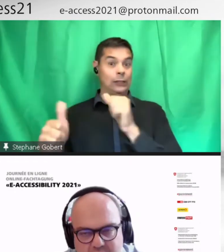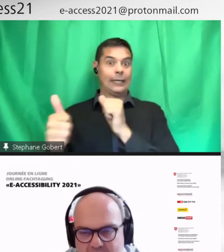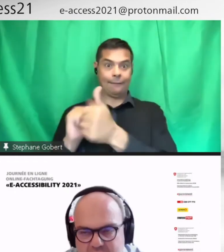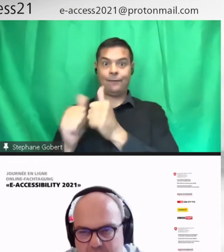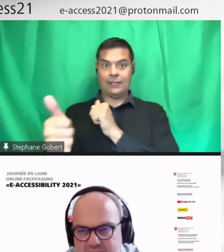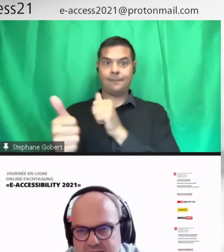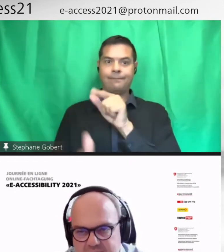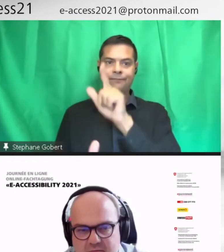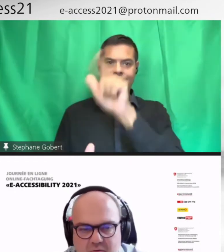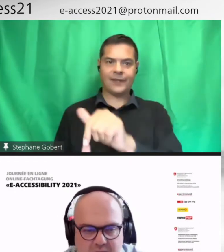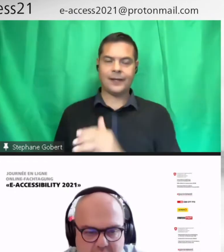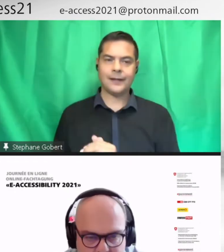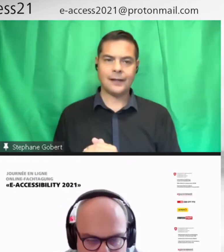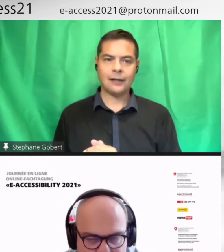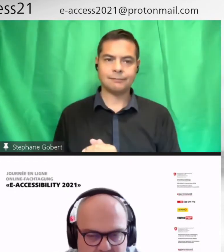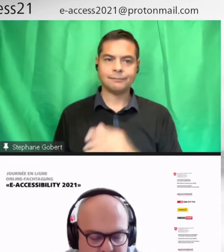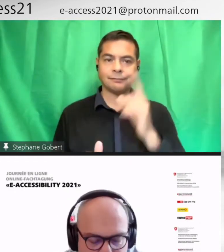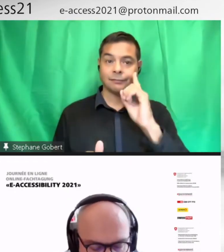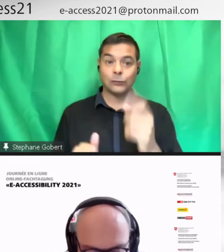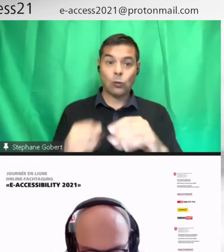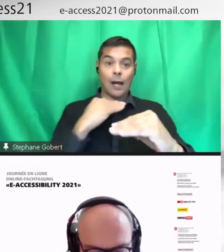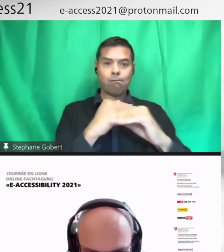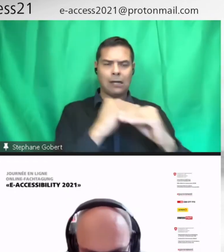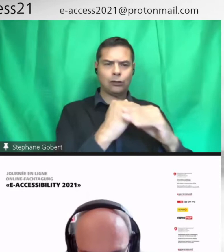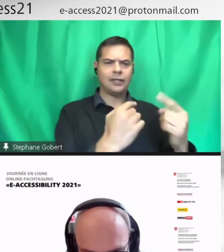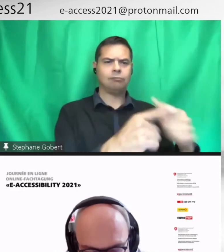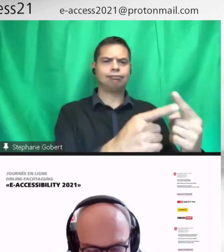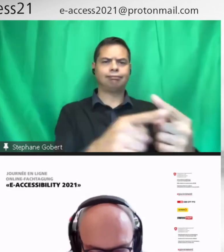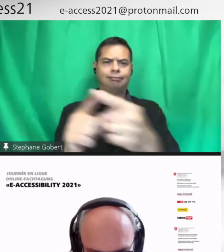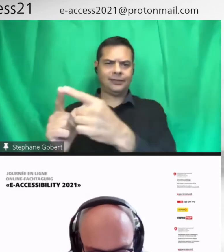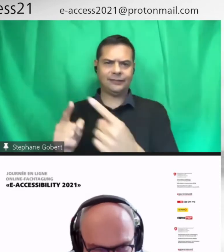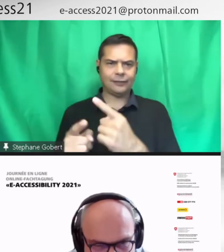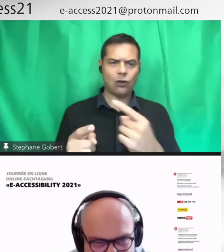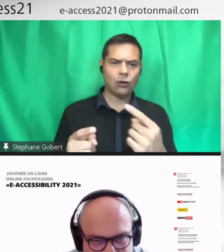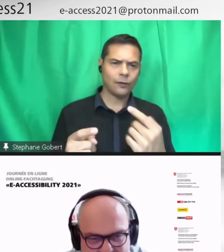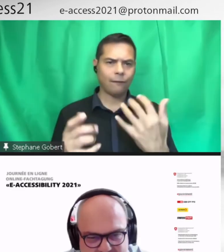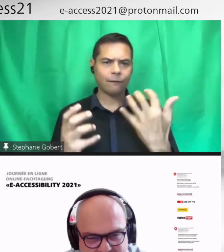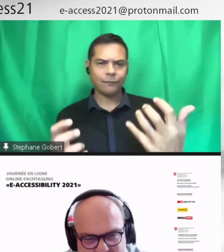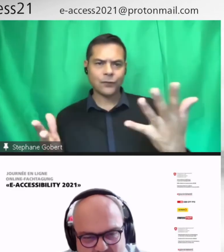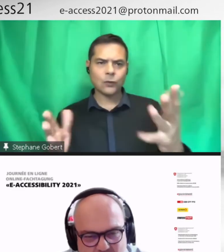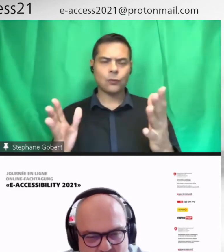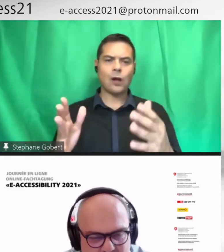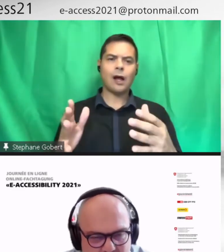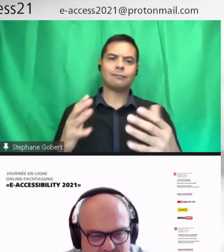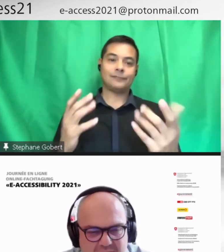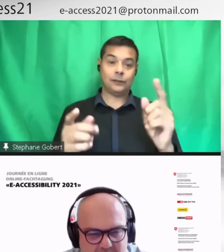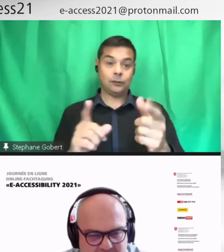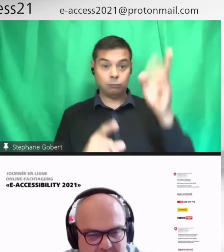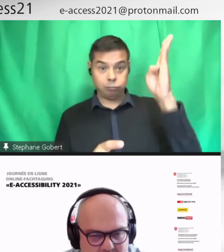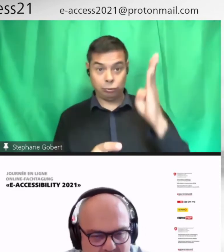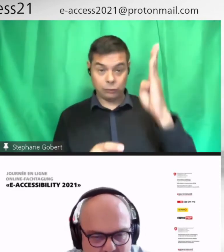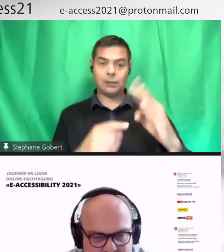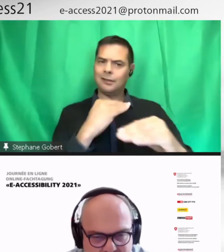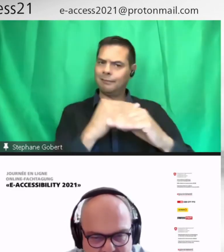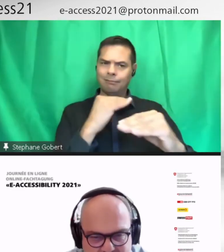les personnes impliquées. Donc, on a besoin de personnel ou des éducateurs spécialisées. On aura besoin de personnes de la